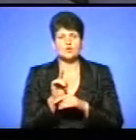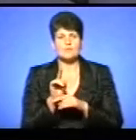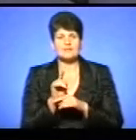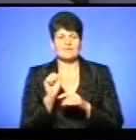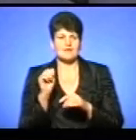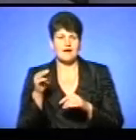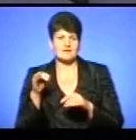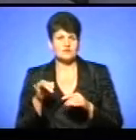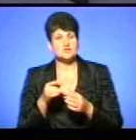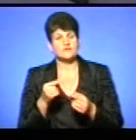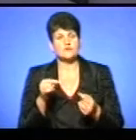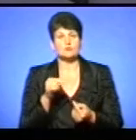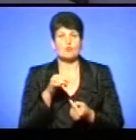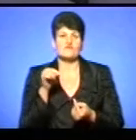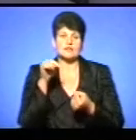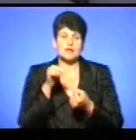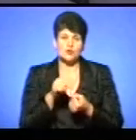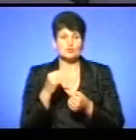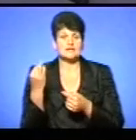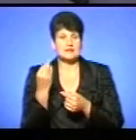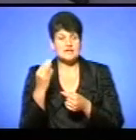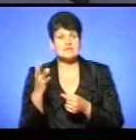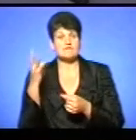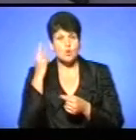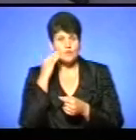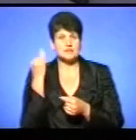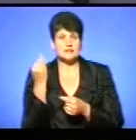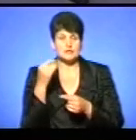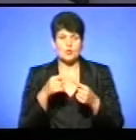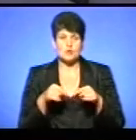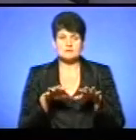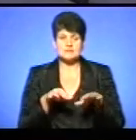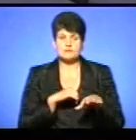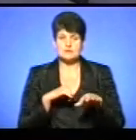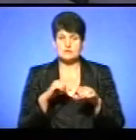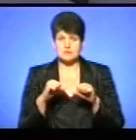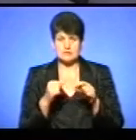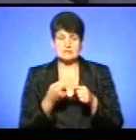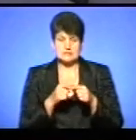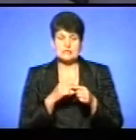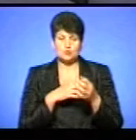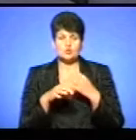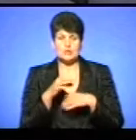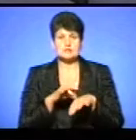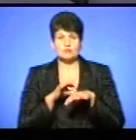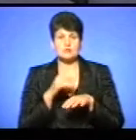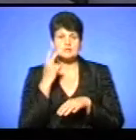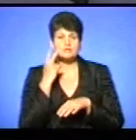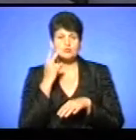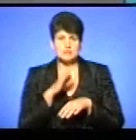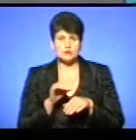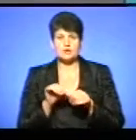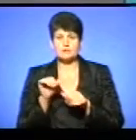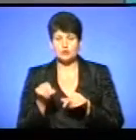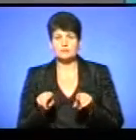відповідають інтересам органів місцевого самоврядування, наскільки вони враховують інтереси органів місцевого самоврядування. Так, такі консультації проходять постійно. Крім того,